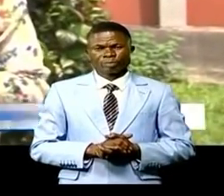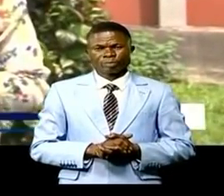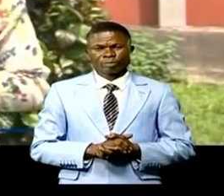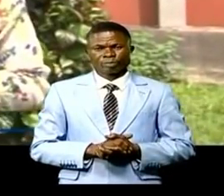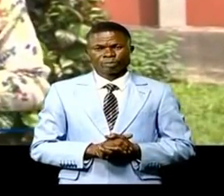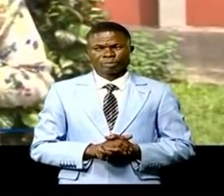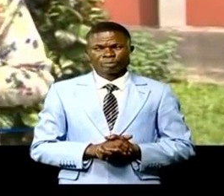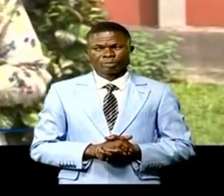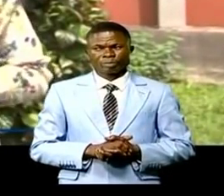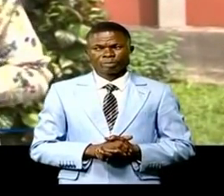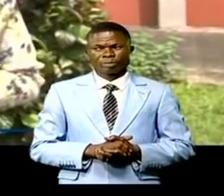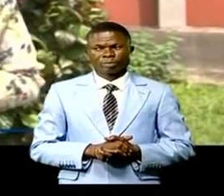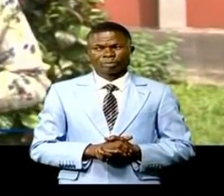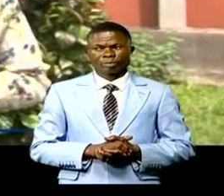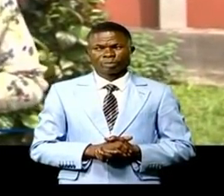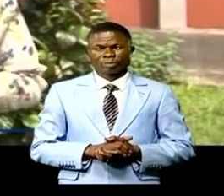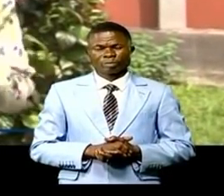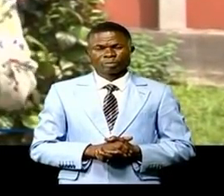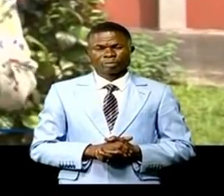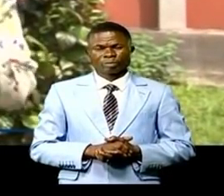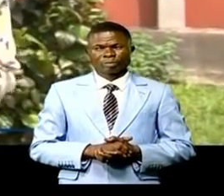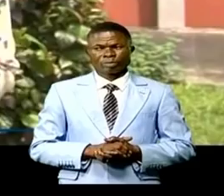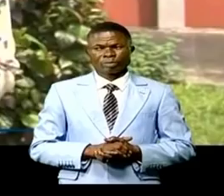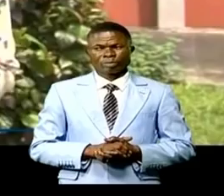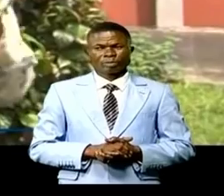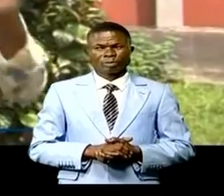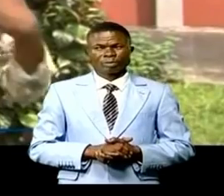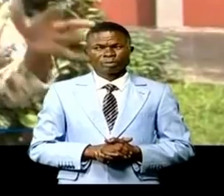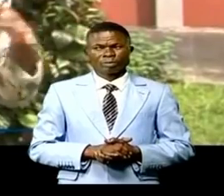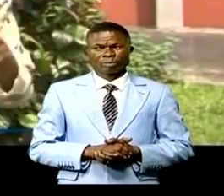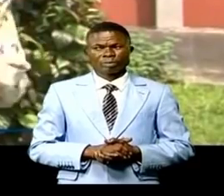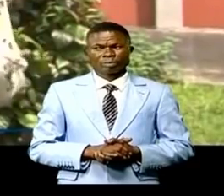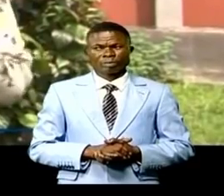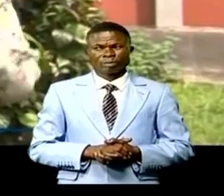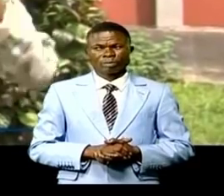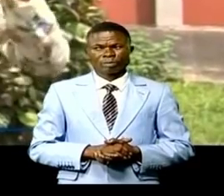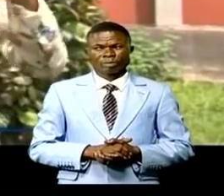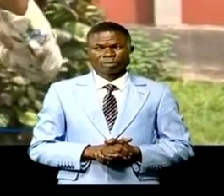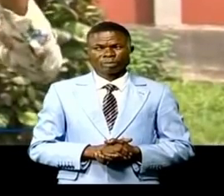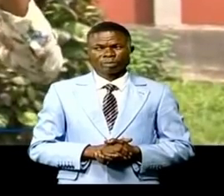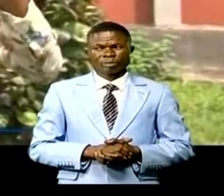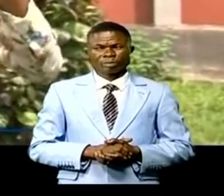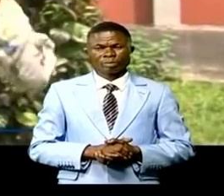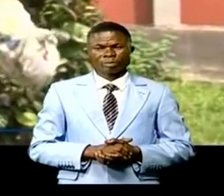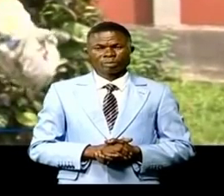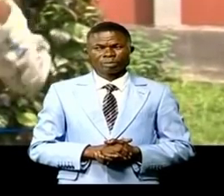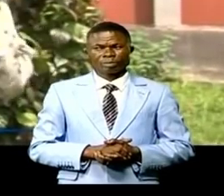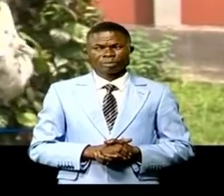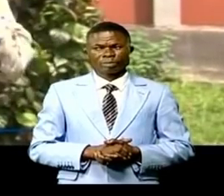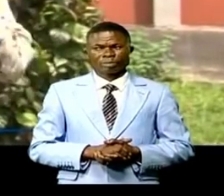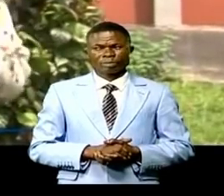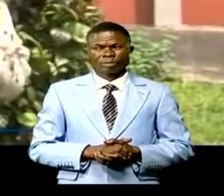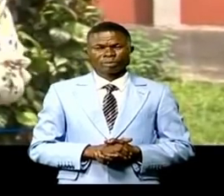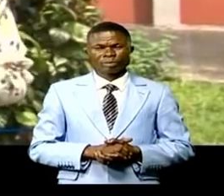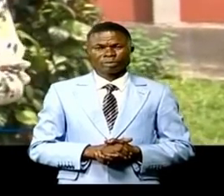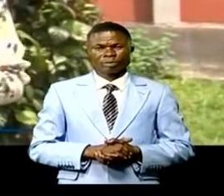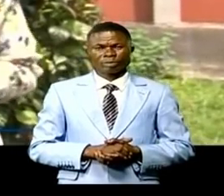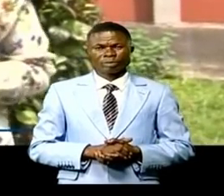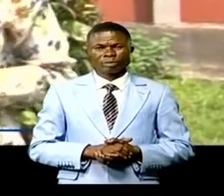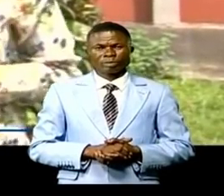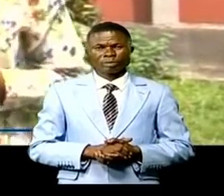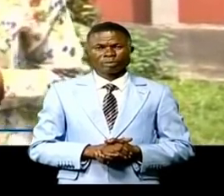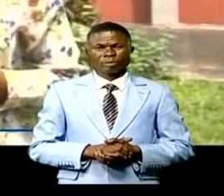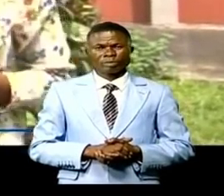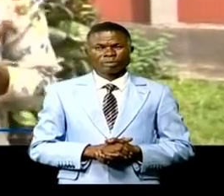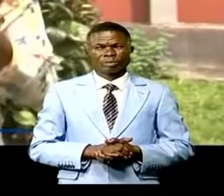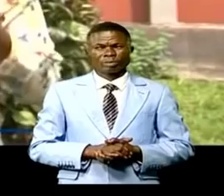de moyens Je demande à toute personne de bonne volonté qui me suivra puisse nous contacter à travers le numéro affiché Maman